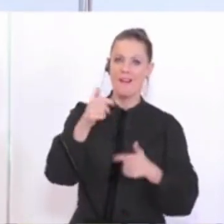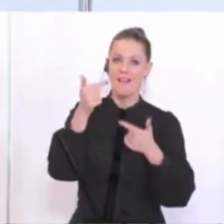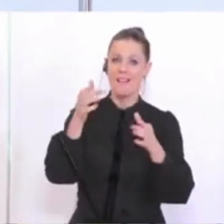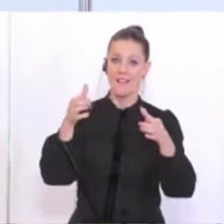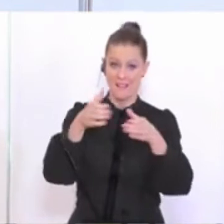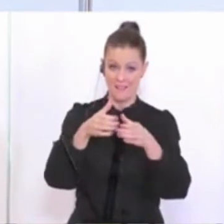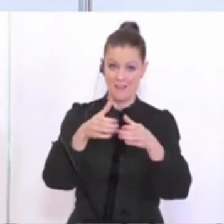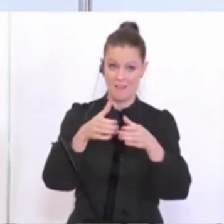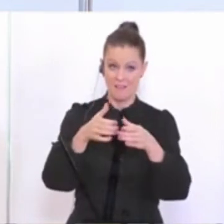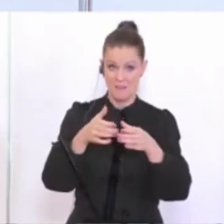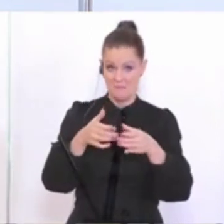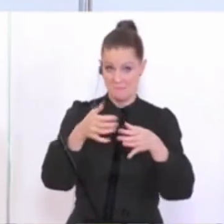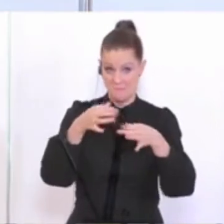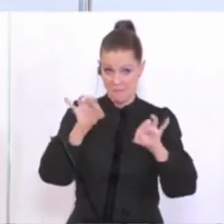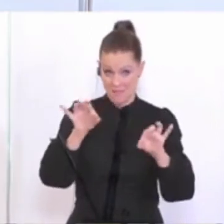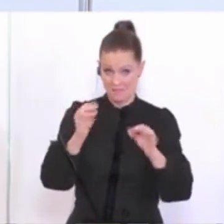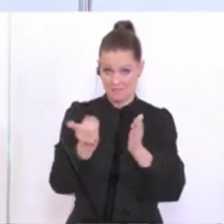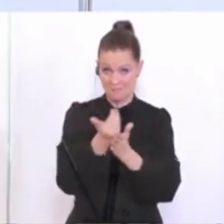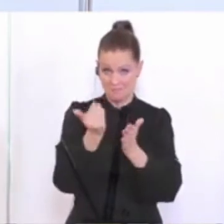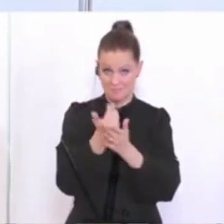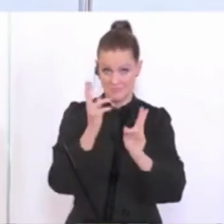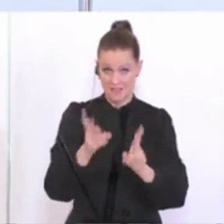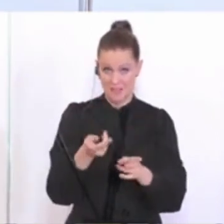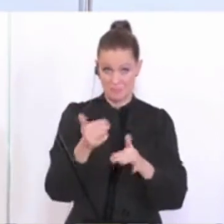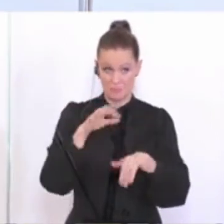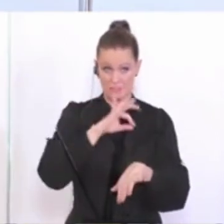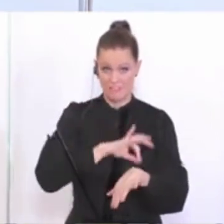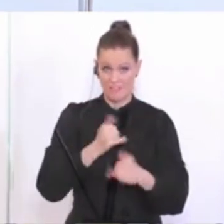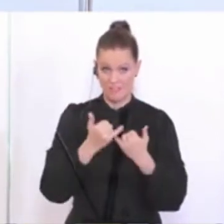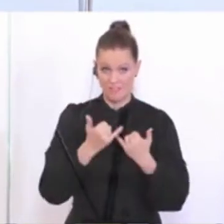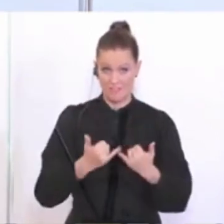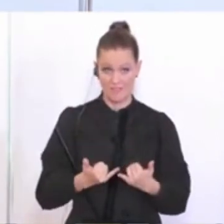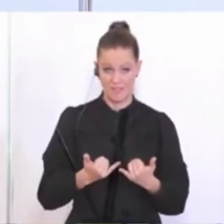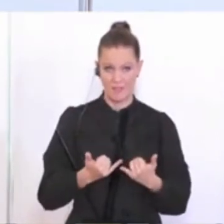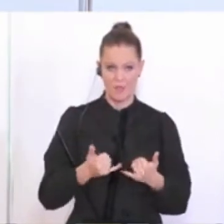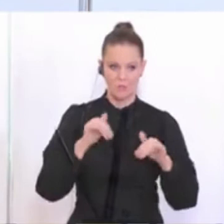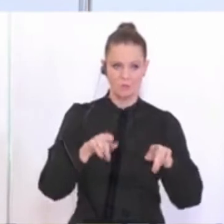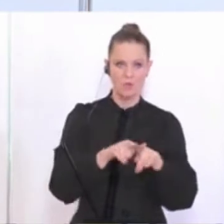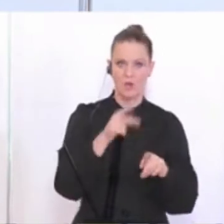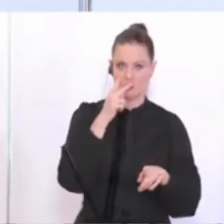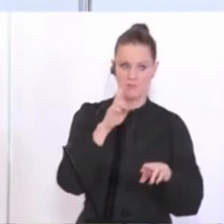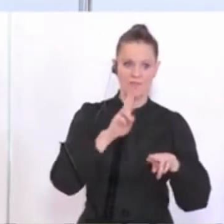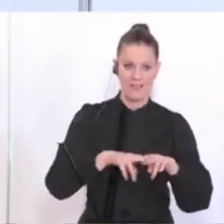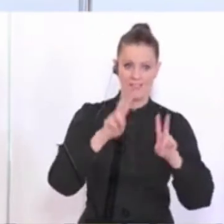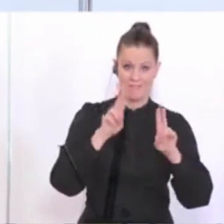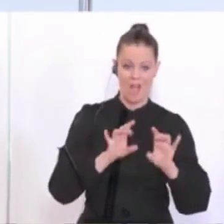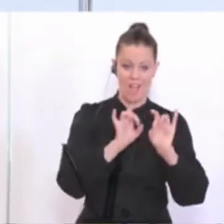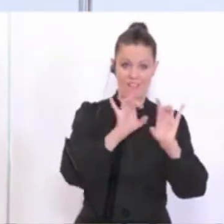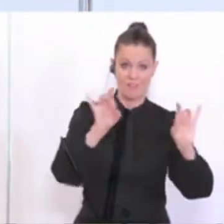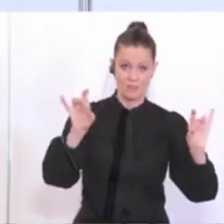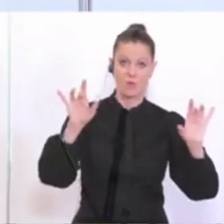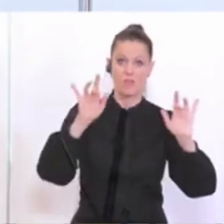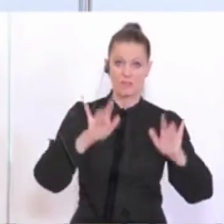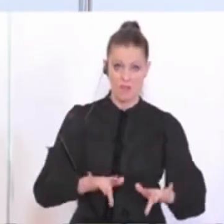ist, muss sie selber entscheiden. Die Liga muss ja auch darüber nachdenken, was passiert, wenn Infektionsfälle tatsächlich auftreten,